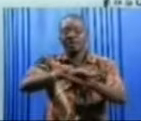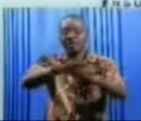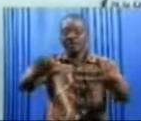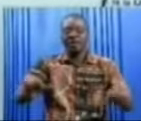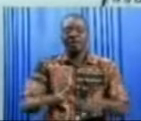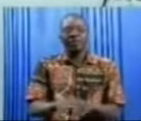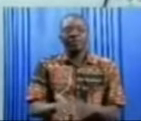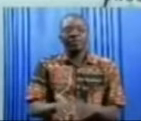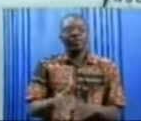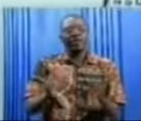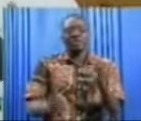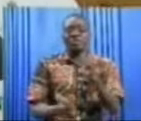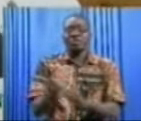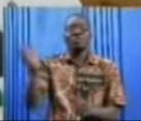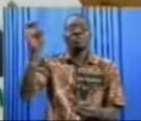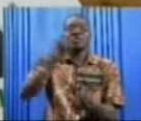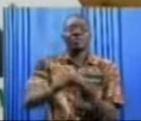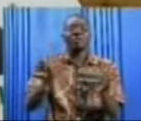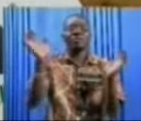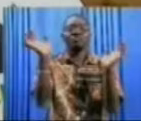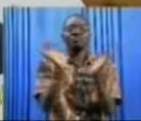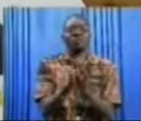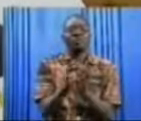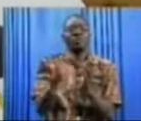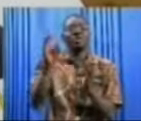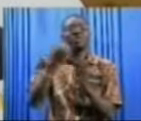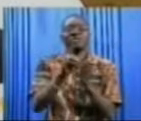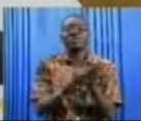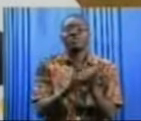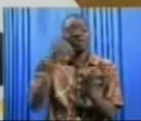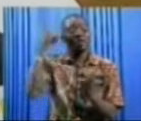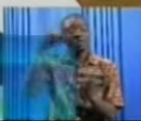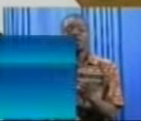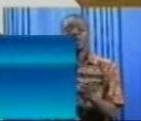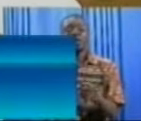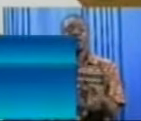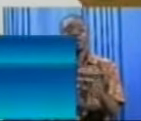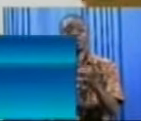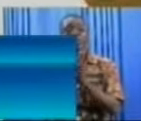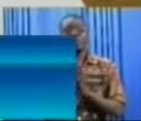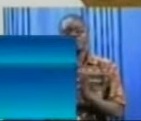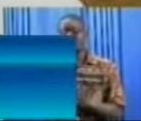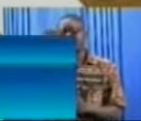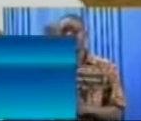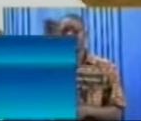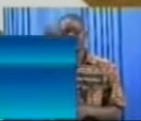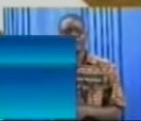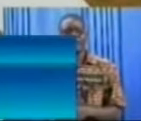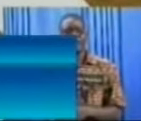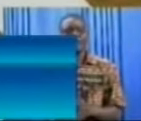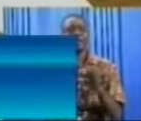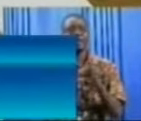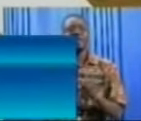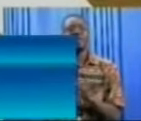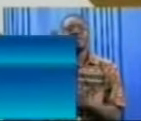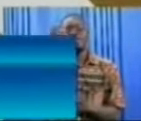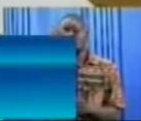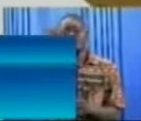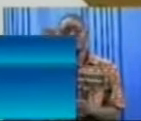droits aujourd'hui qui est le plus touché, c'est le droit lié à la propriété intellectuelle. Ce n pas si vous vous imaginez